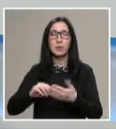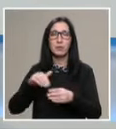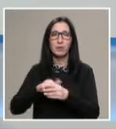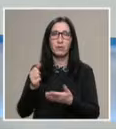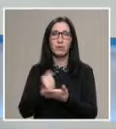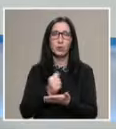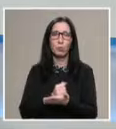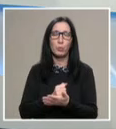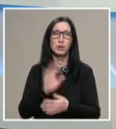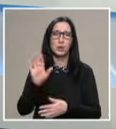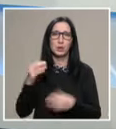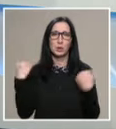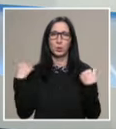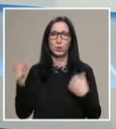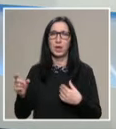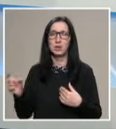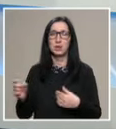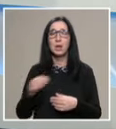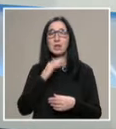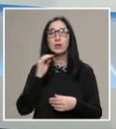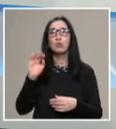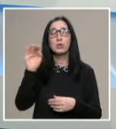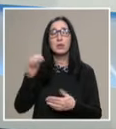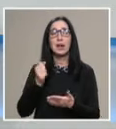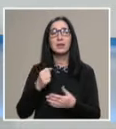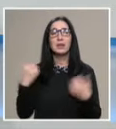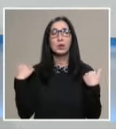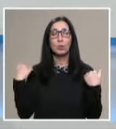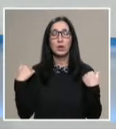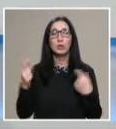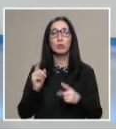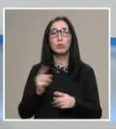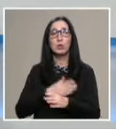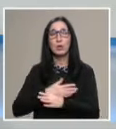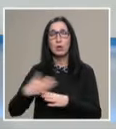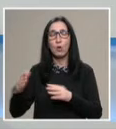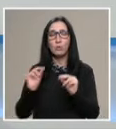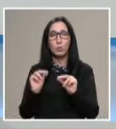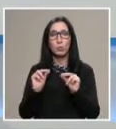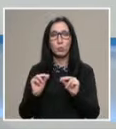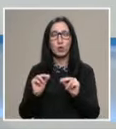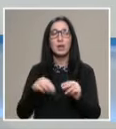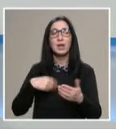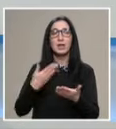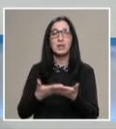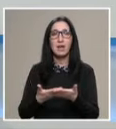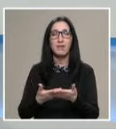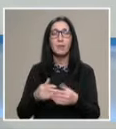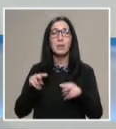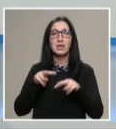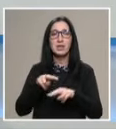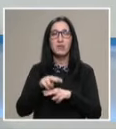дипломата на студентите. За чуждестранните студенти, които са наредовно обучение в Русенския университет, издаваме